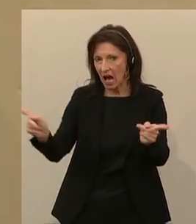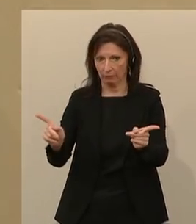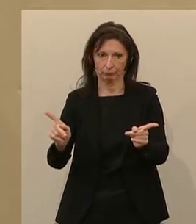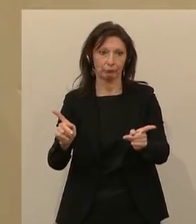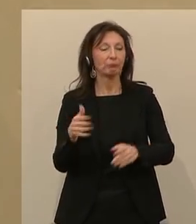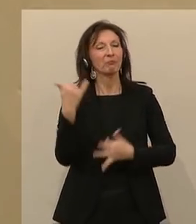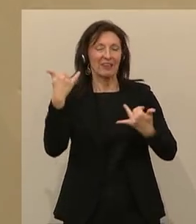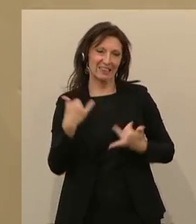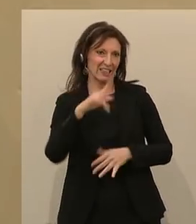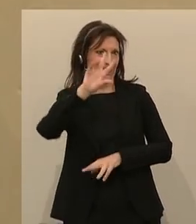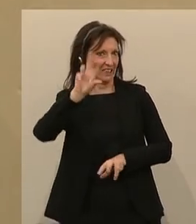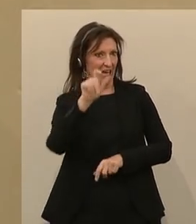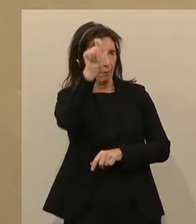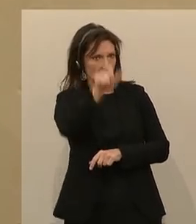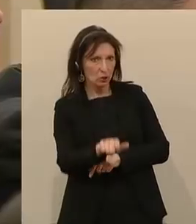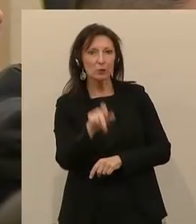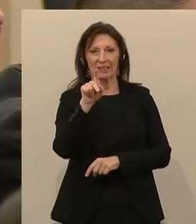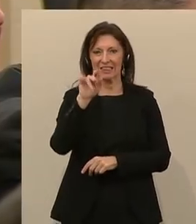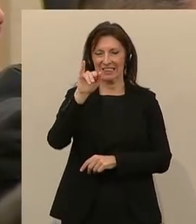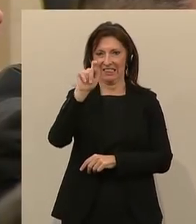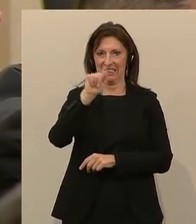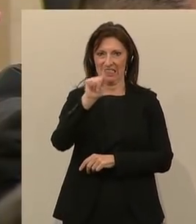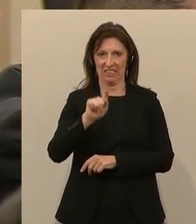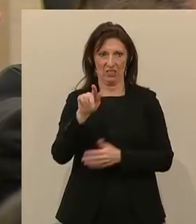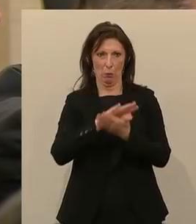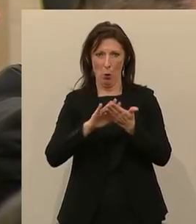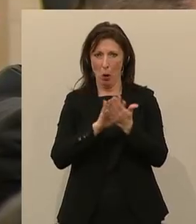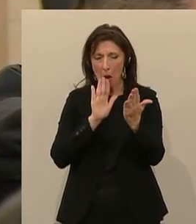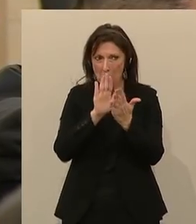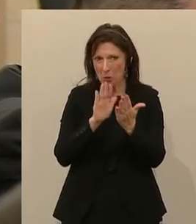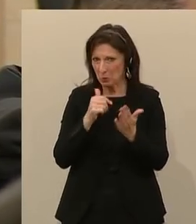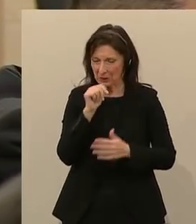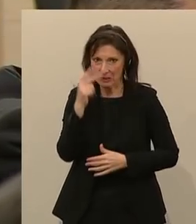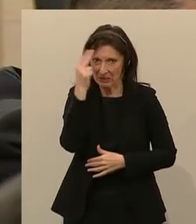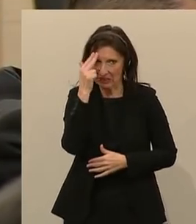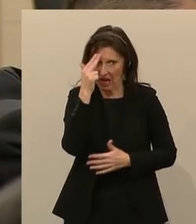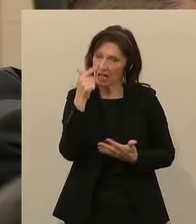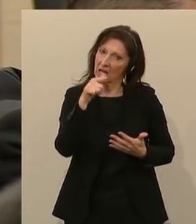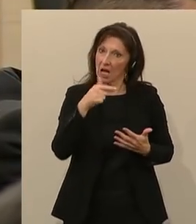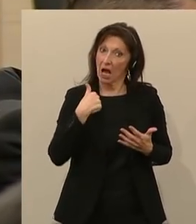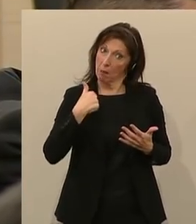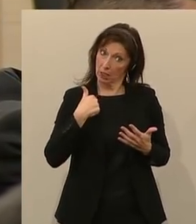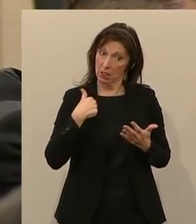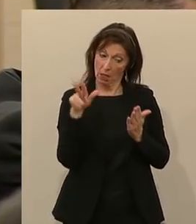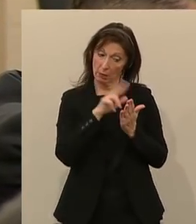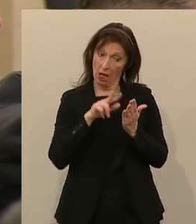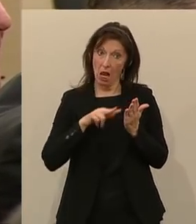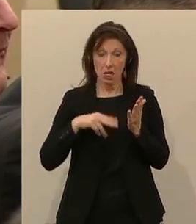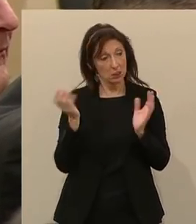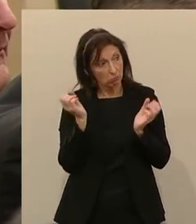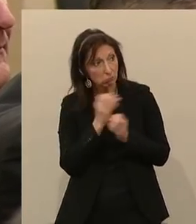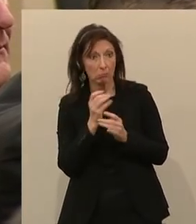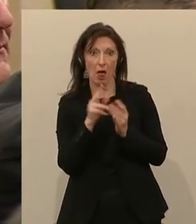nicht. Ich kenne nur Medienberichte, aus denen entnehme ich, dass sie in deutschnationalen Mädelschaften aktiv ist.